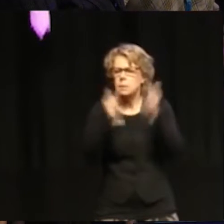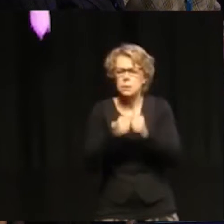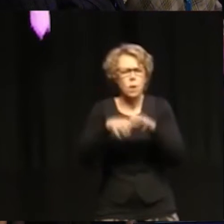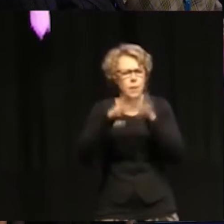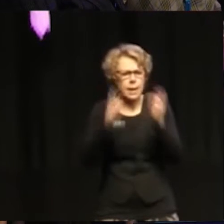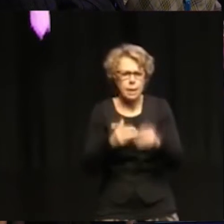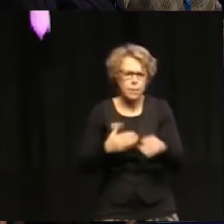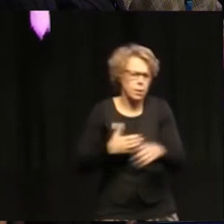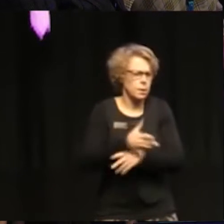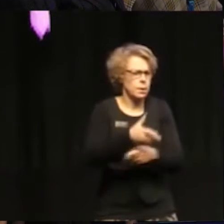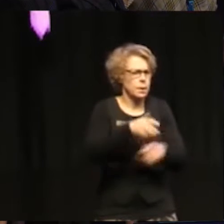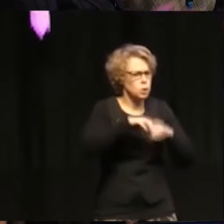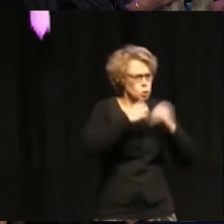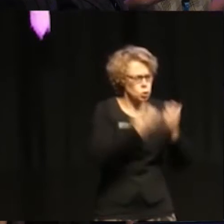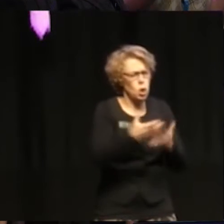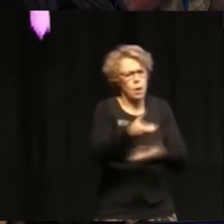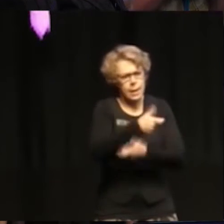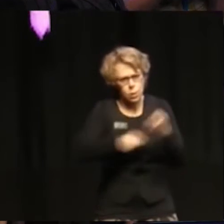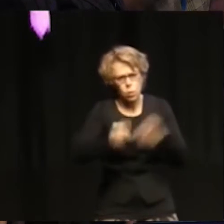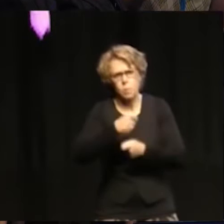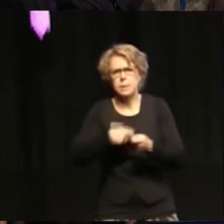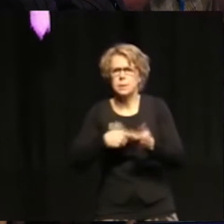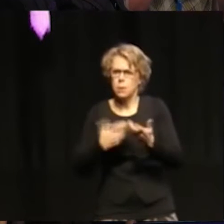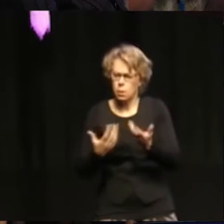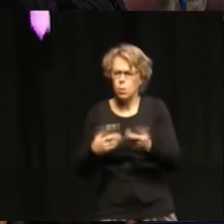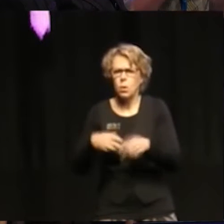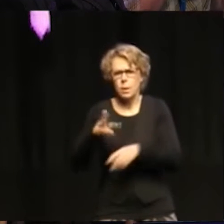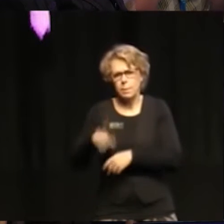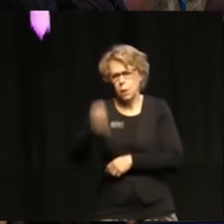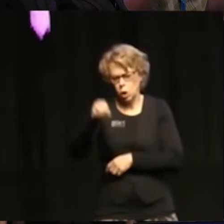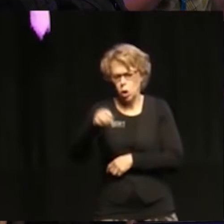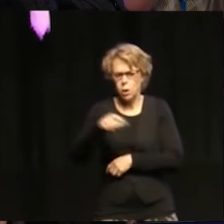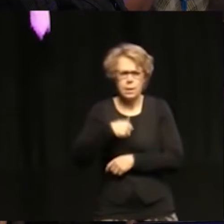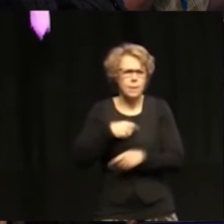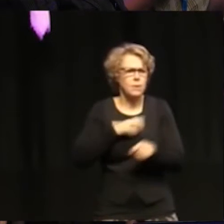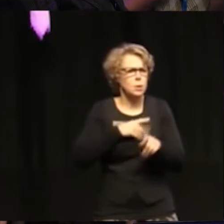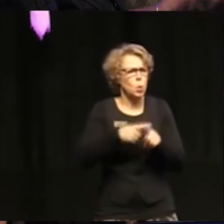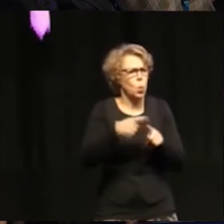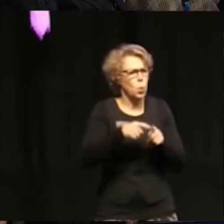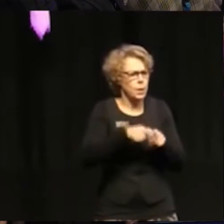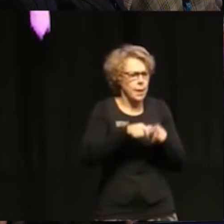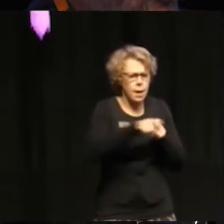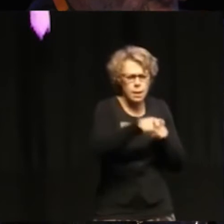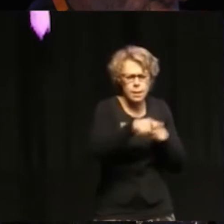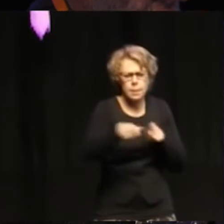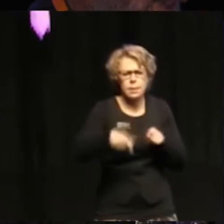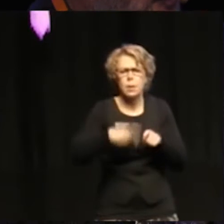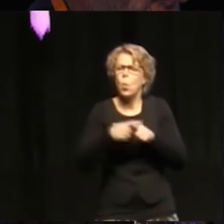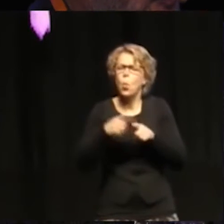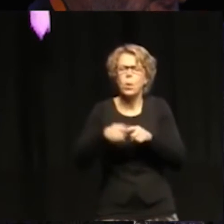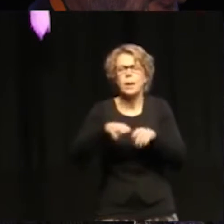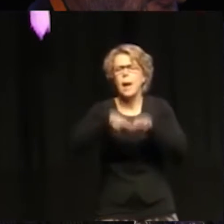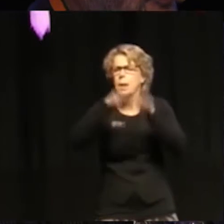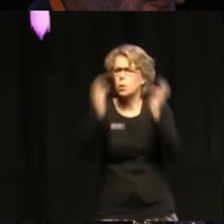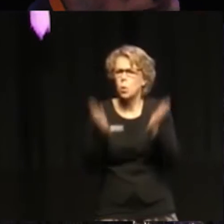environmental, social and economic. So it's bringing together these different strands, these different global work streams.